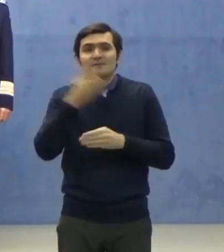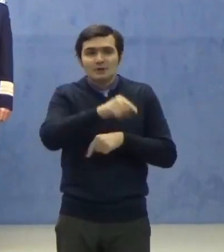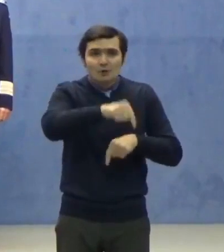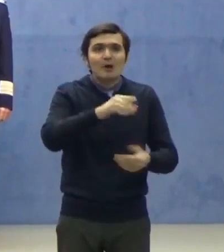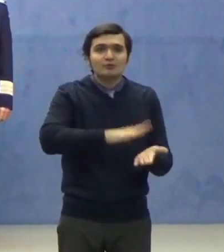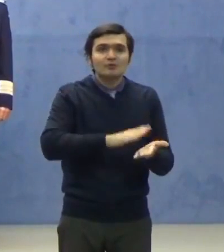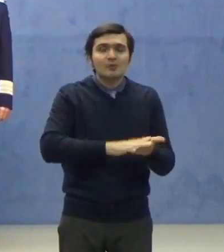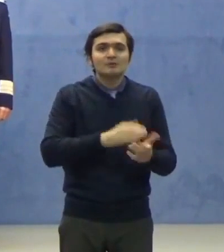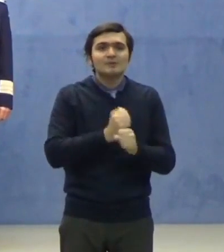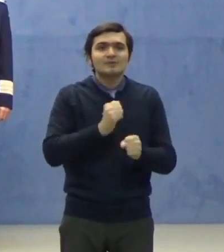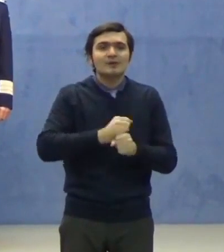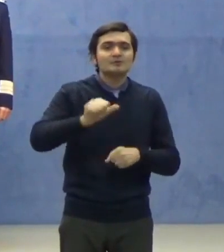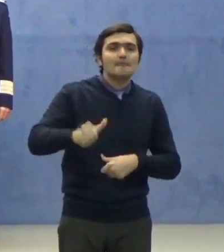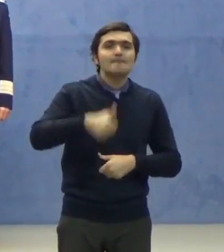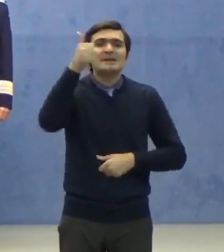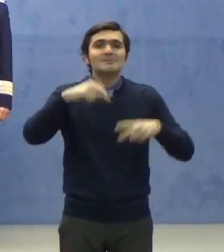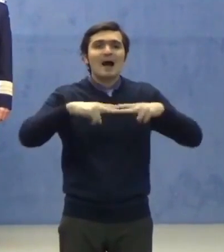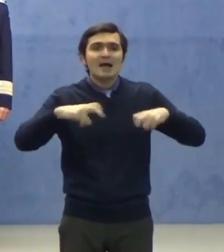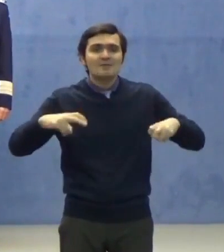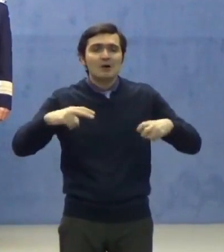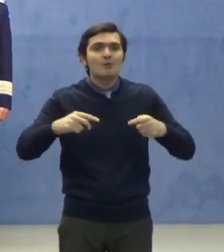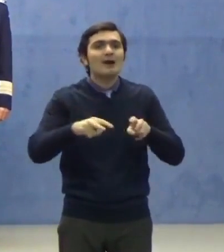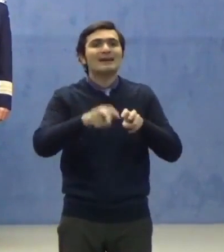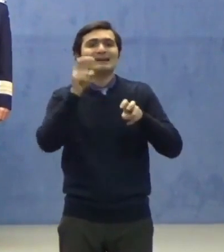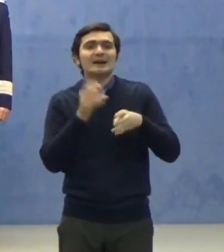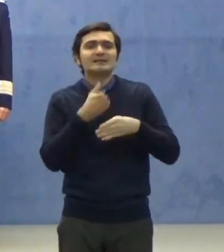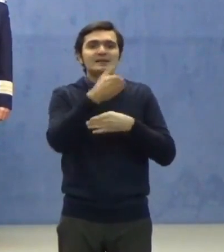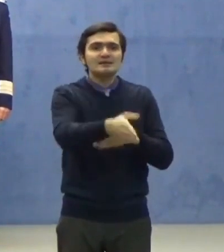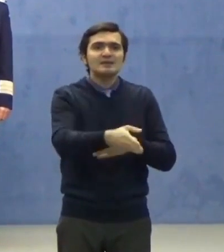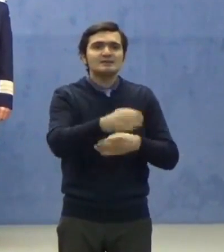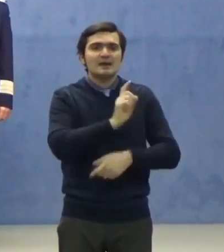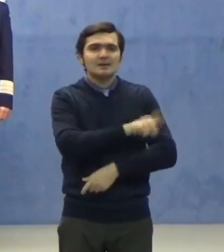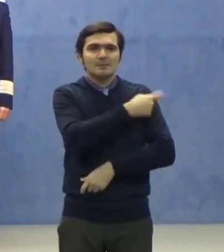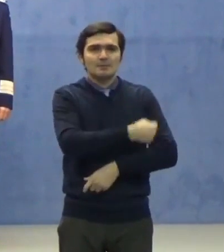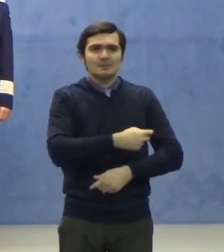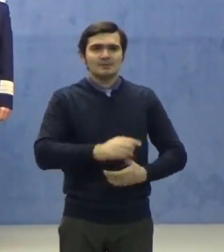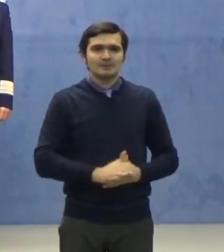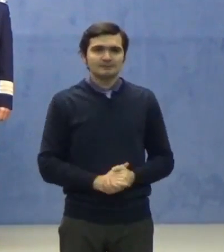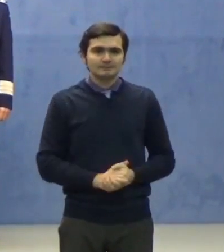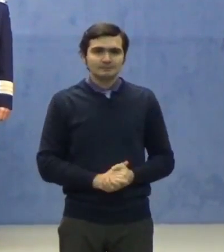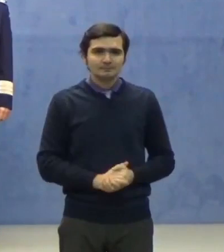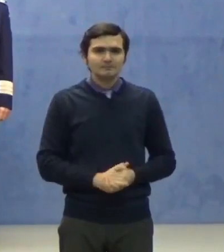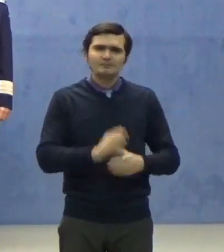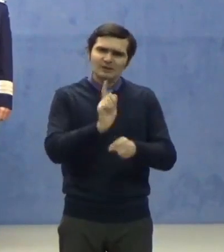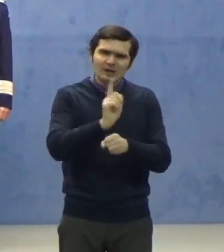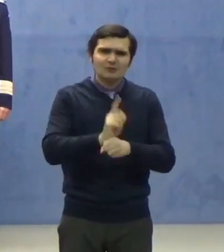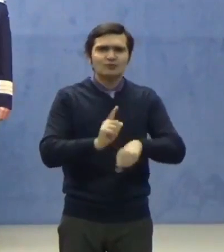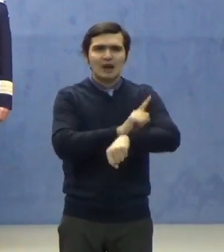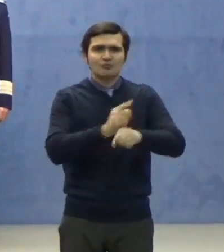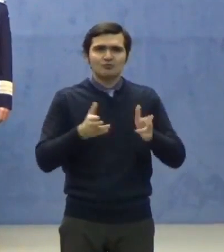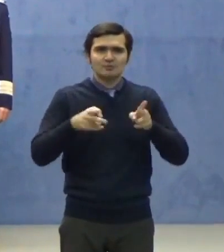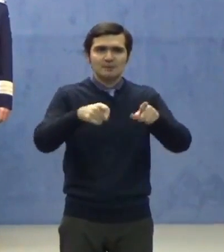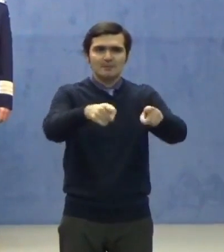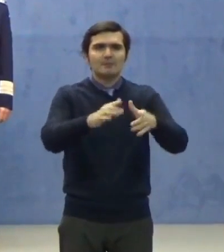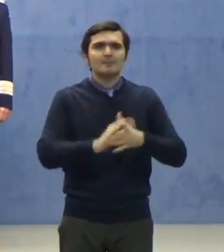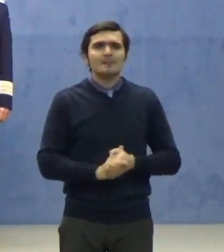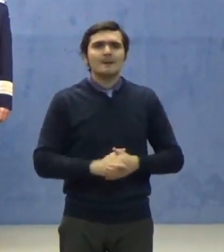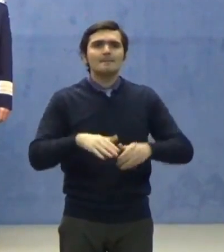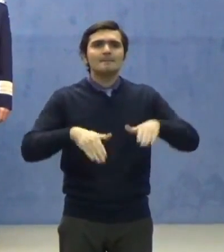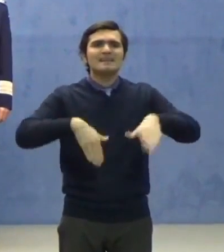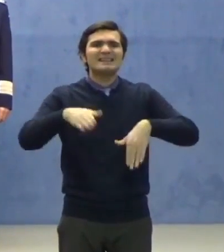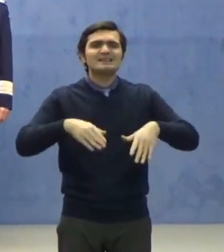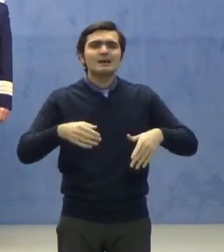unde se face o preevaluare înainte de a intrarea în unitatea de primiri urgență. În același timp, Ministerul Apărării